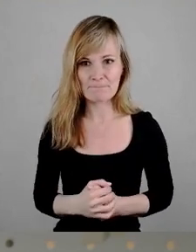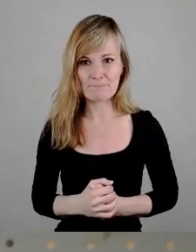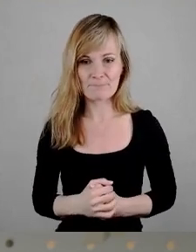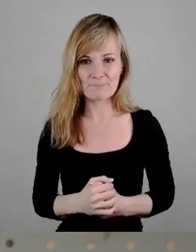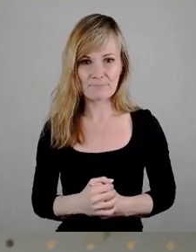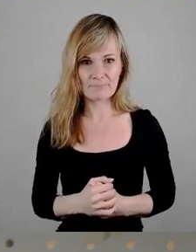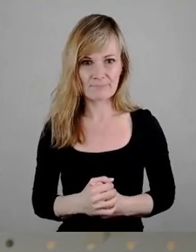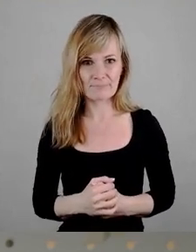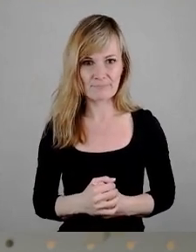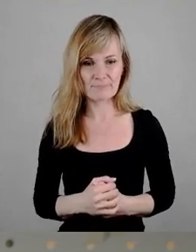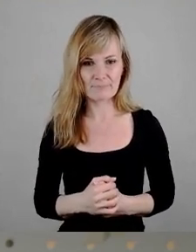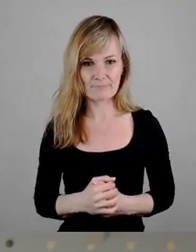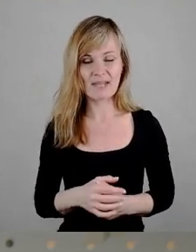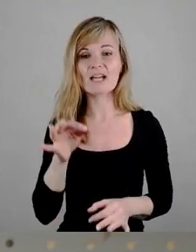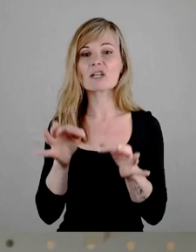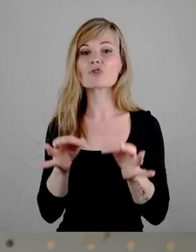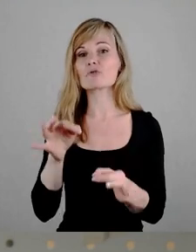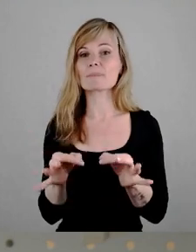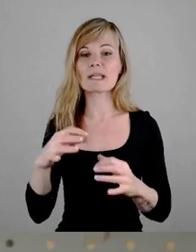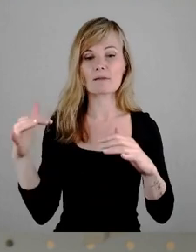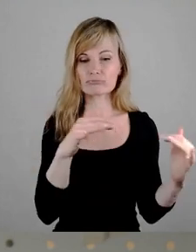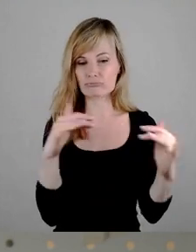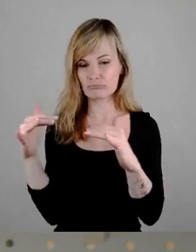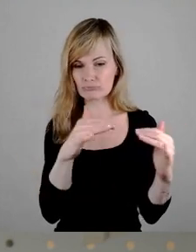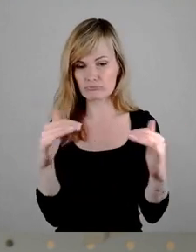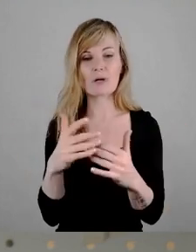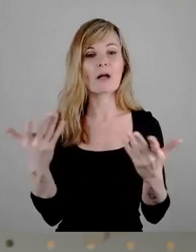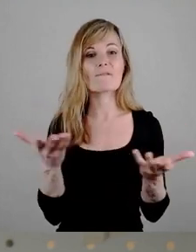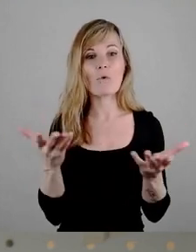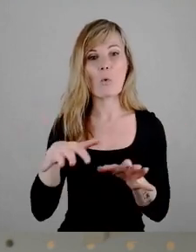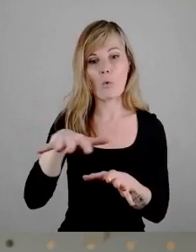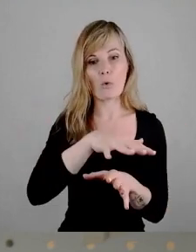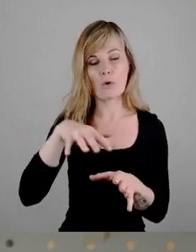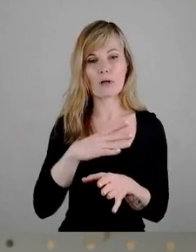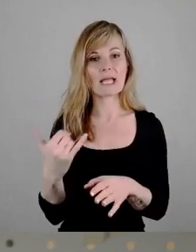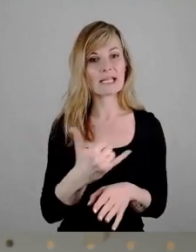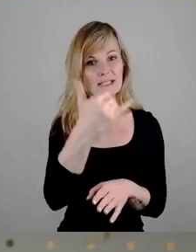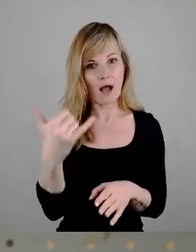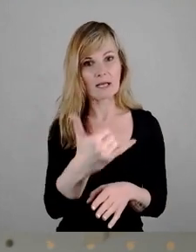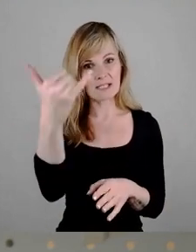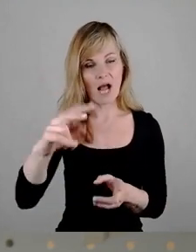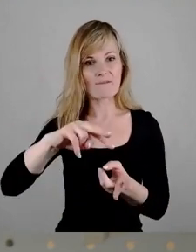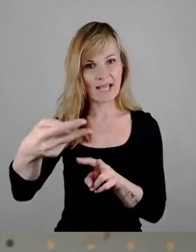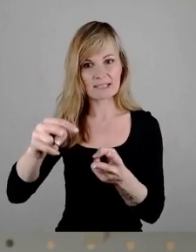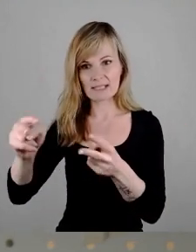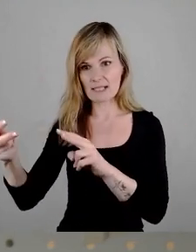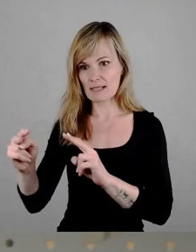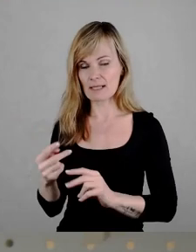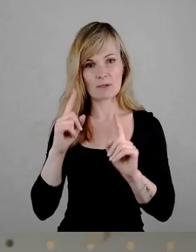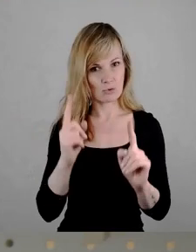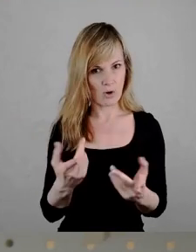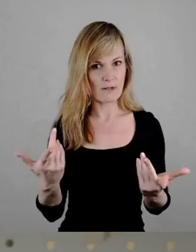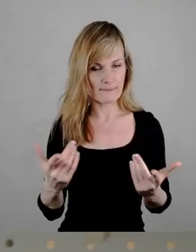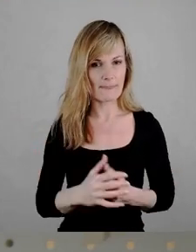Die Spielorte sollen jährlich wechseln, auch eine gute Idee, damit in Deutschlandweit der